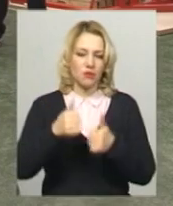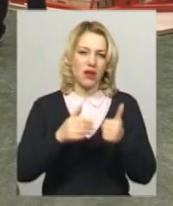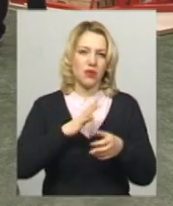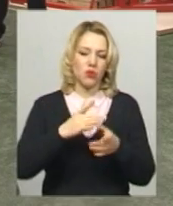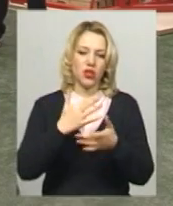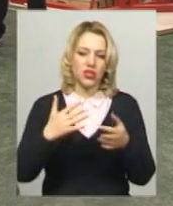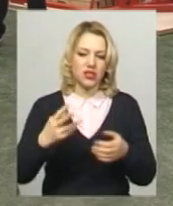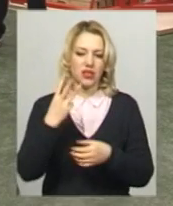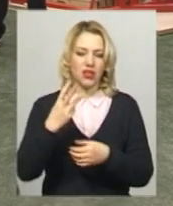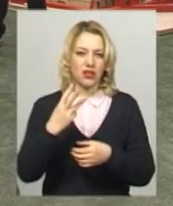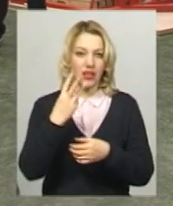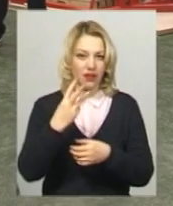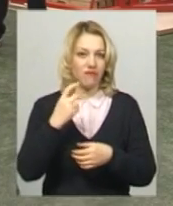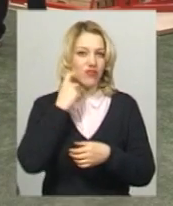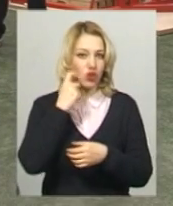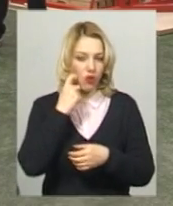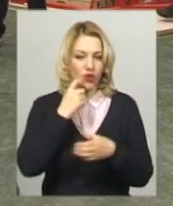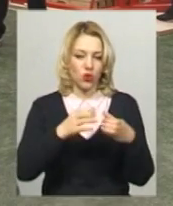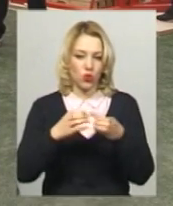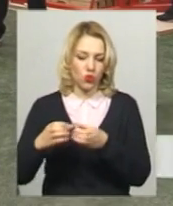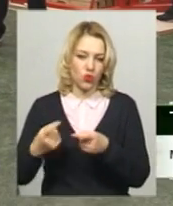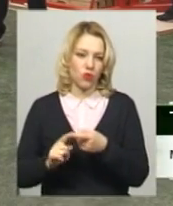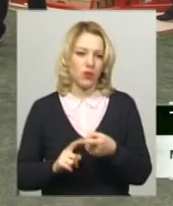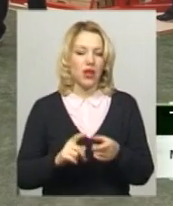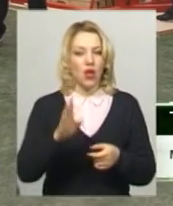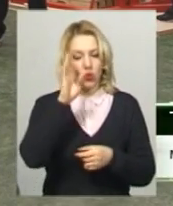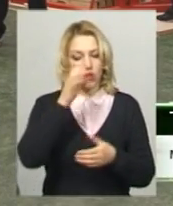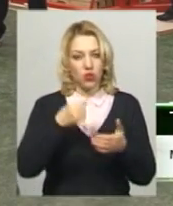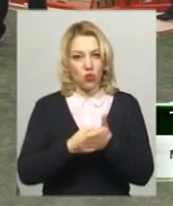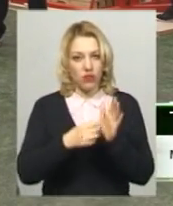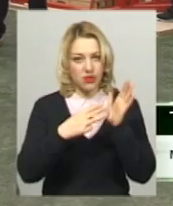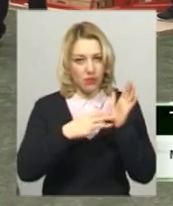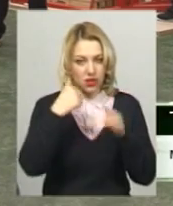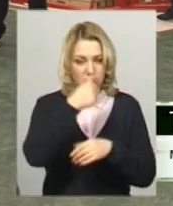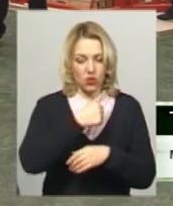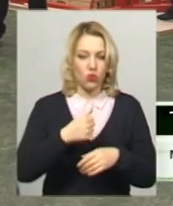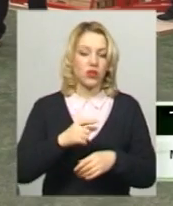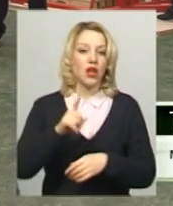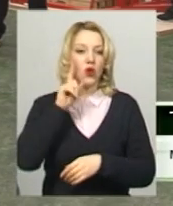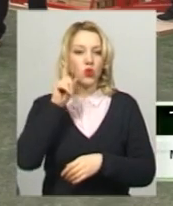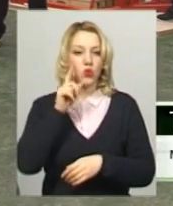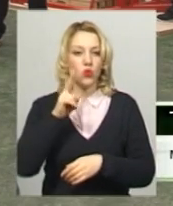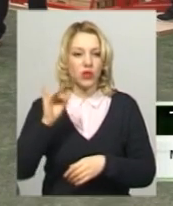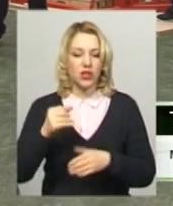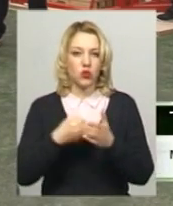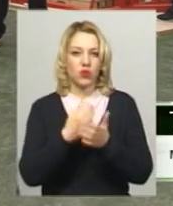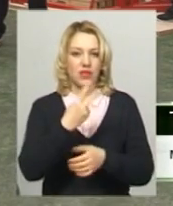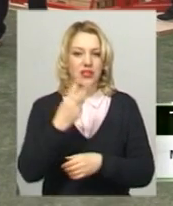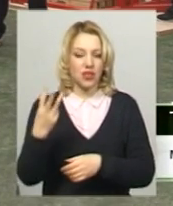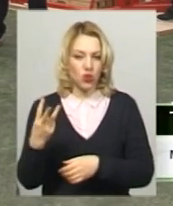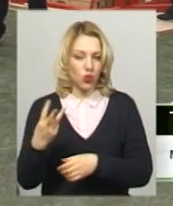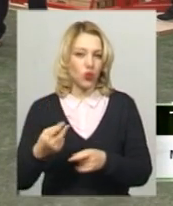Є три вікові групи, юнаки, це до 18 років, юніори, юніорки до 23,